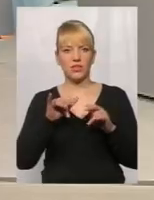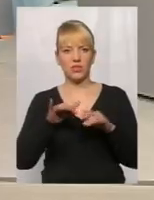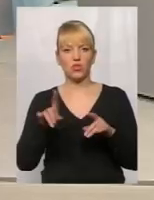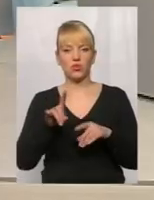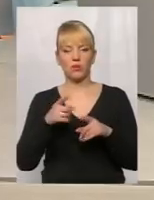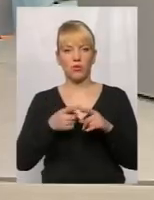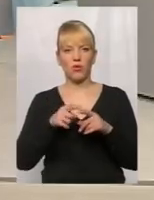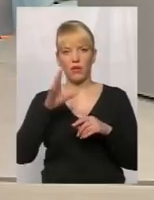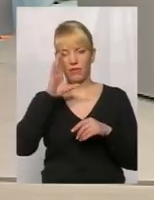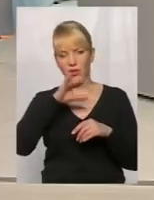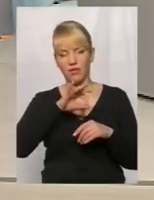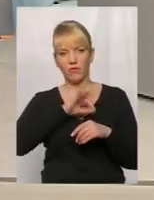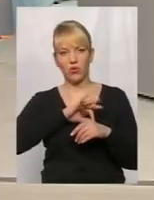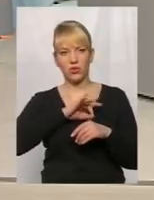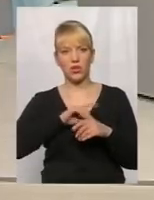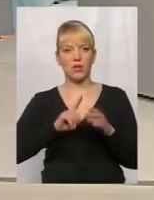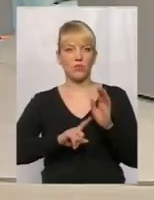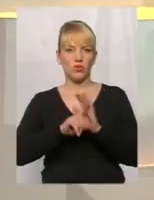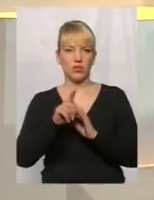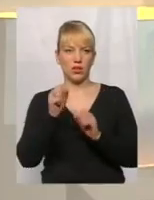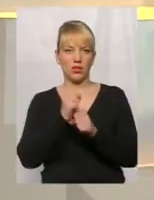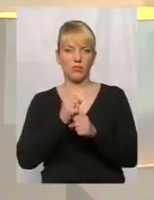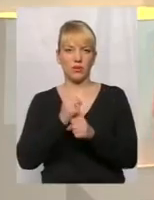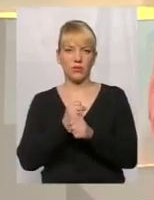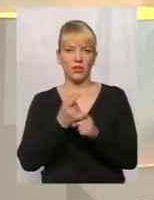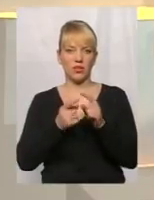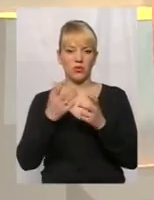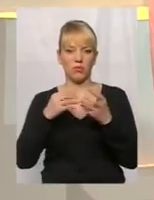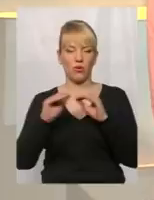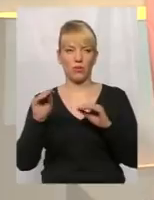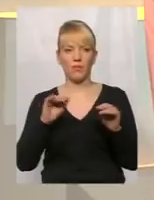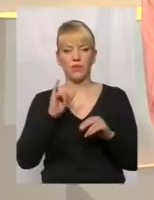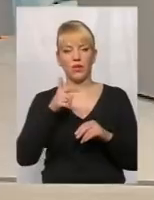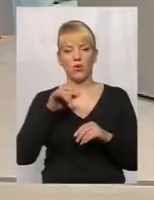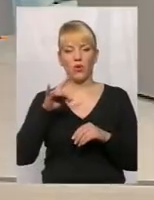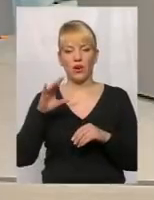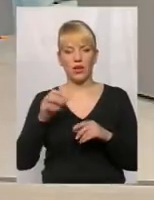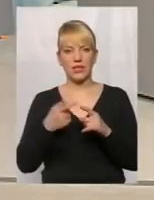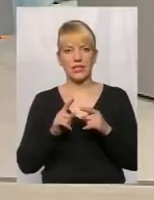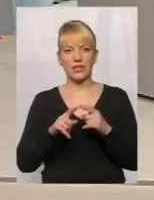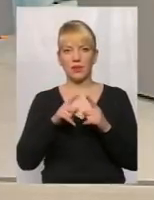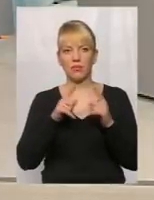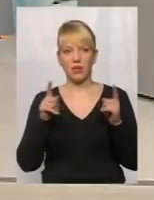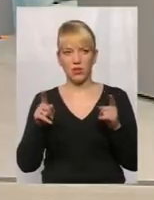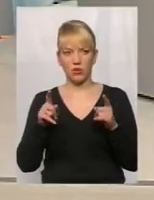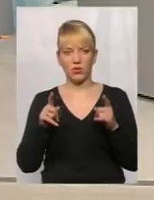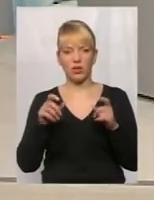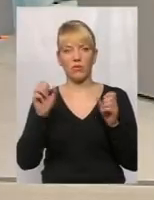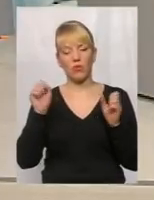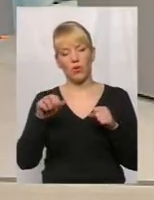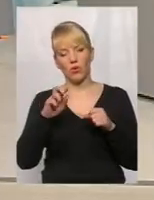ефективного використання та ведення в експлуатацію. Пане Ігорю, скажіть, будь ласка, а чим могло за той період, зазначають,